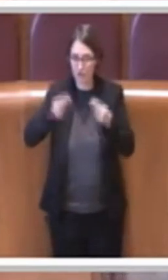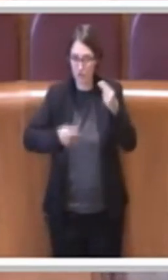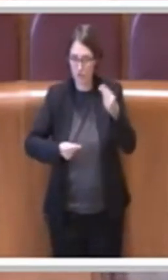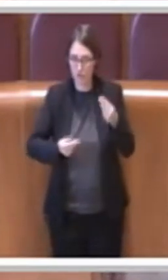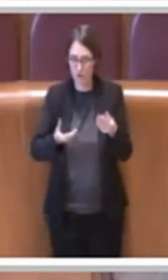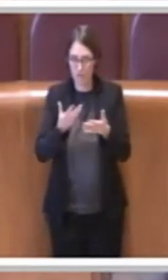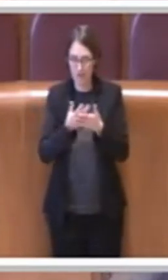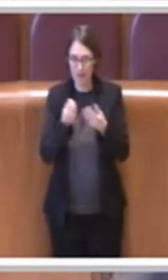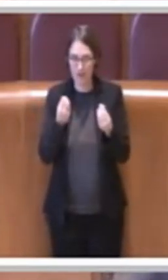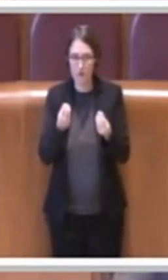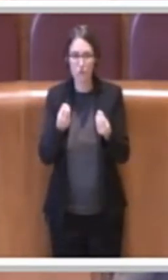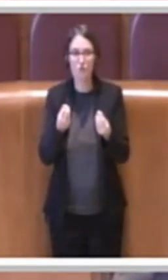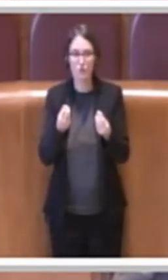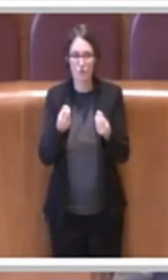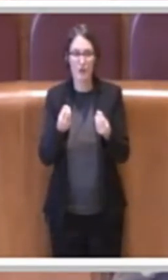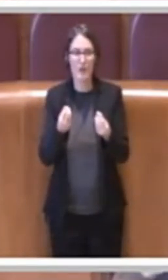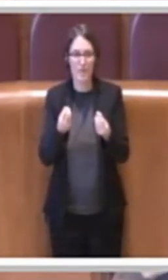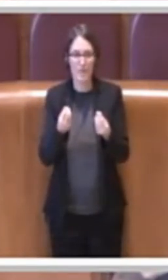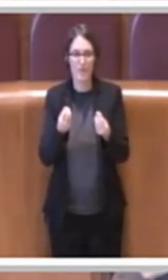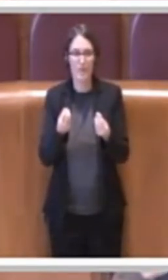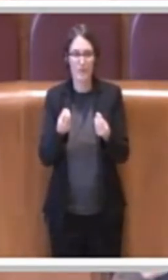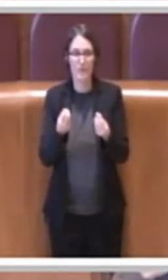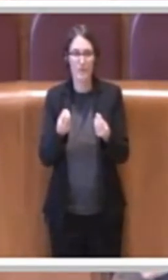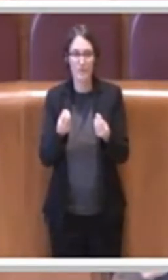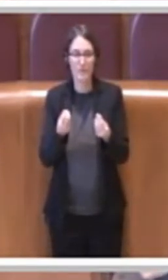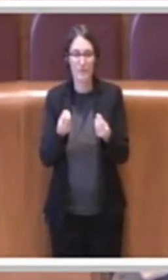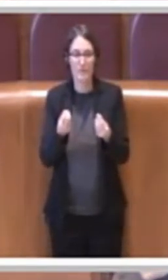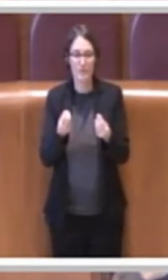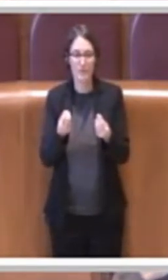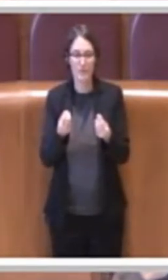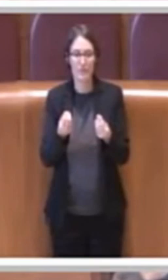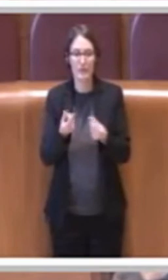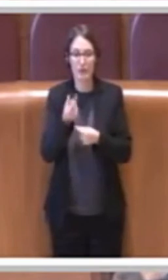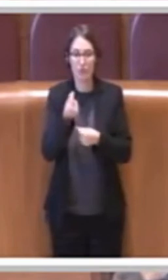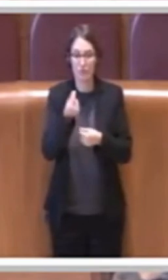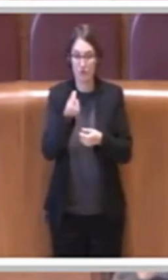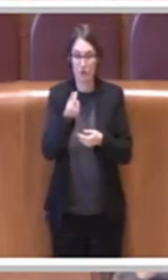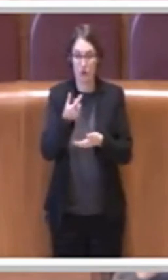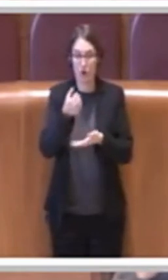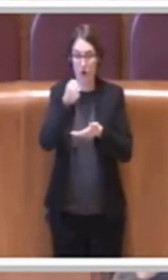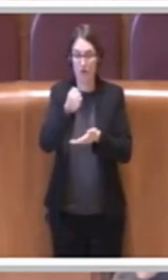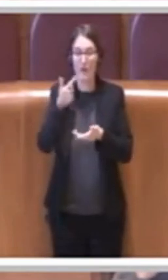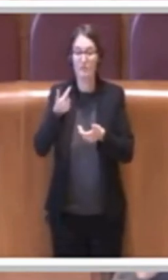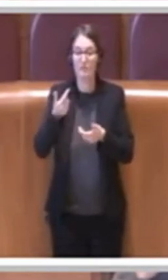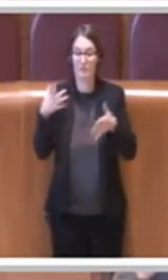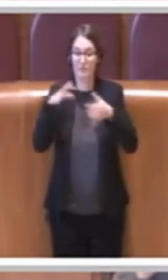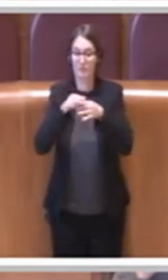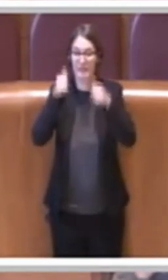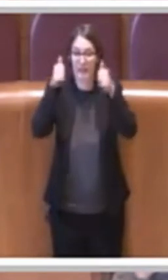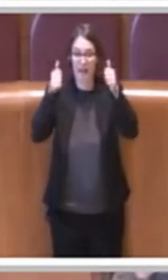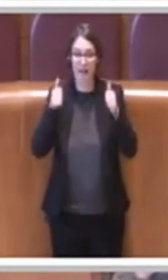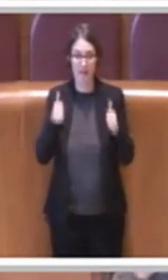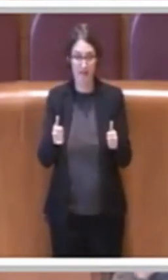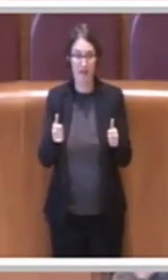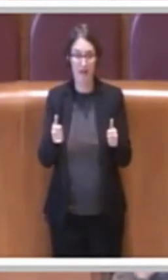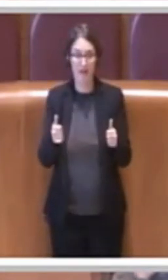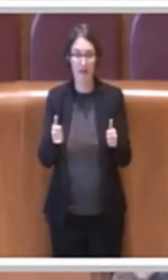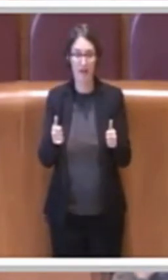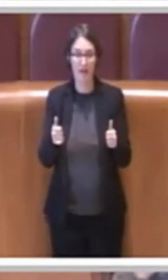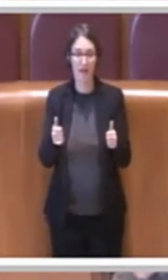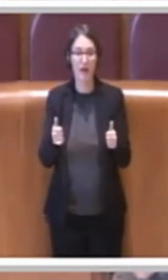la gara non erano riconducibili a